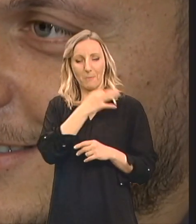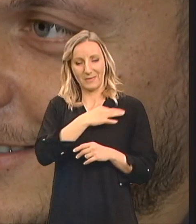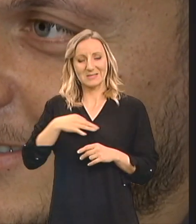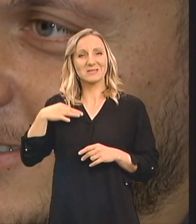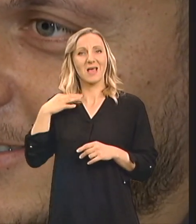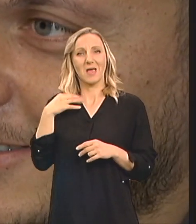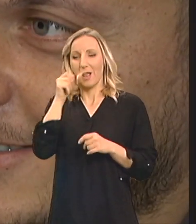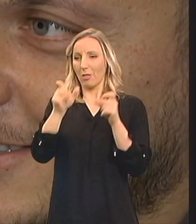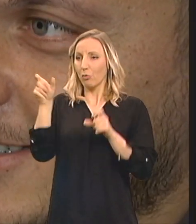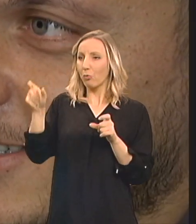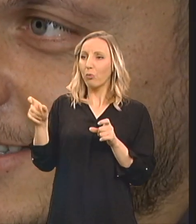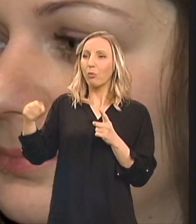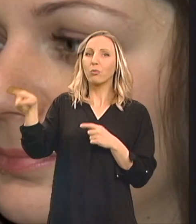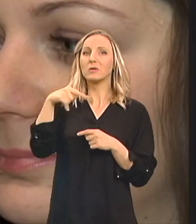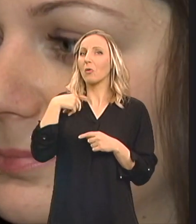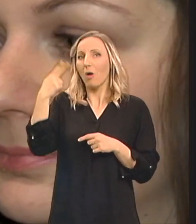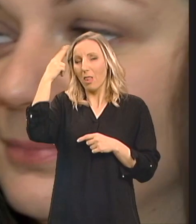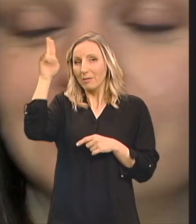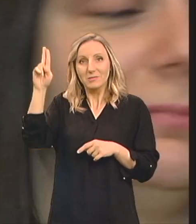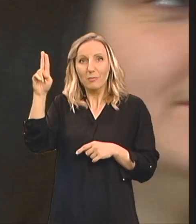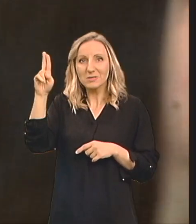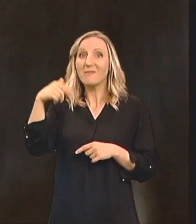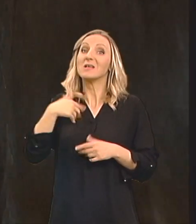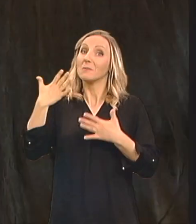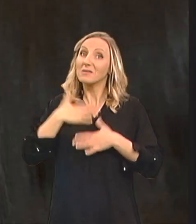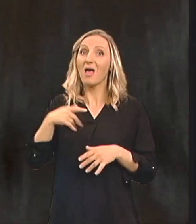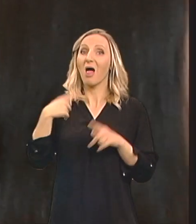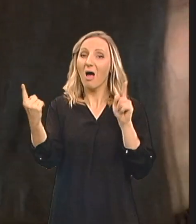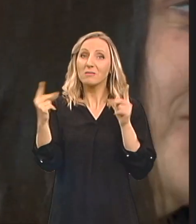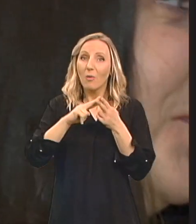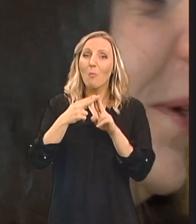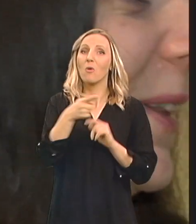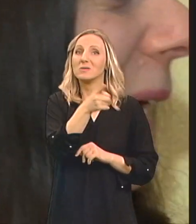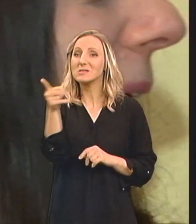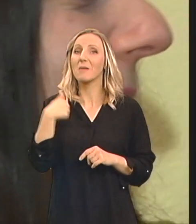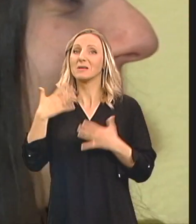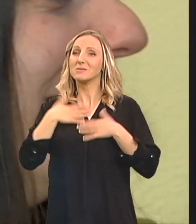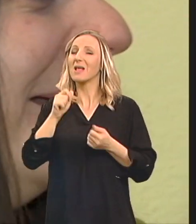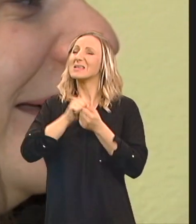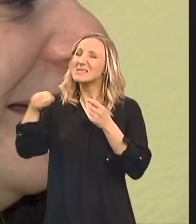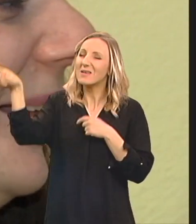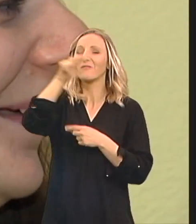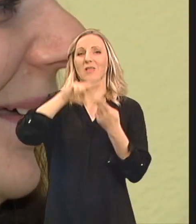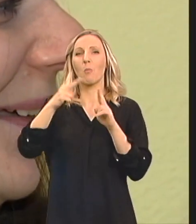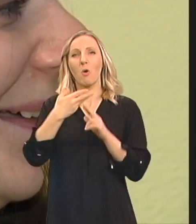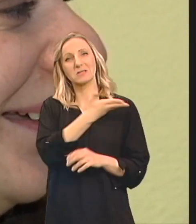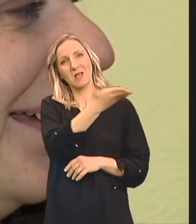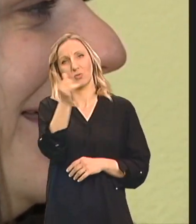ljudi koje do tada nisam ni poznavala A željela sam I željela sam da ih upoznaju svi jer su zaslužili